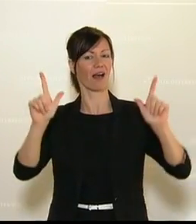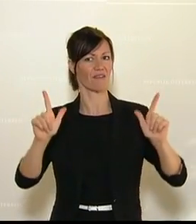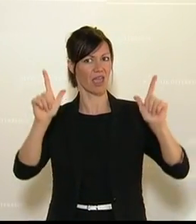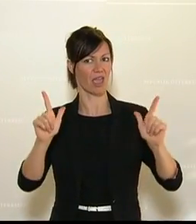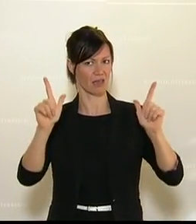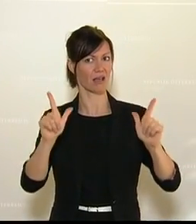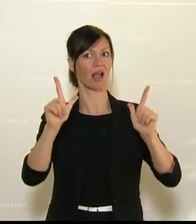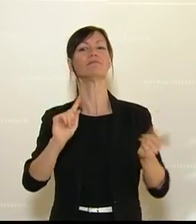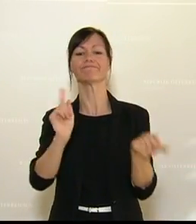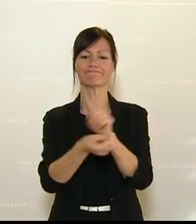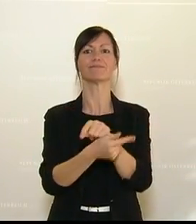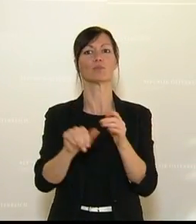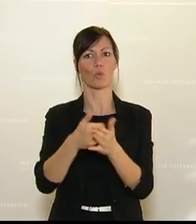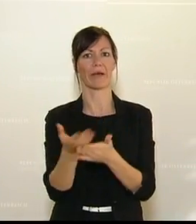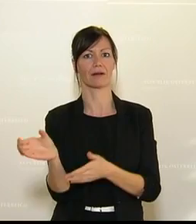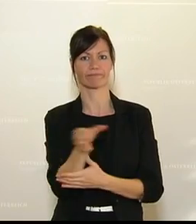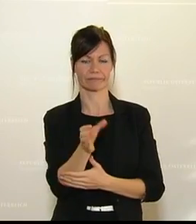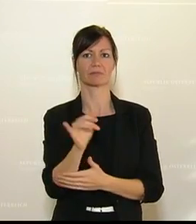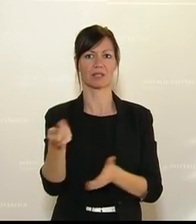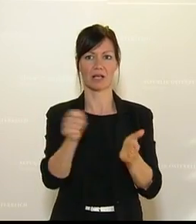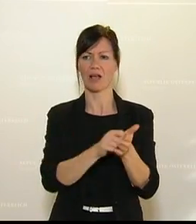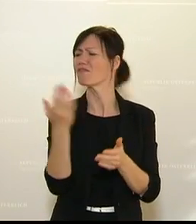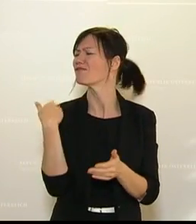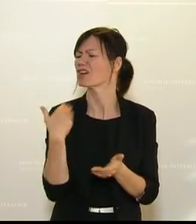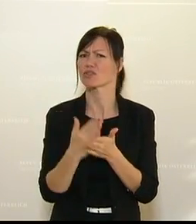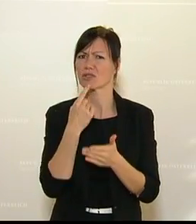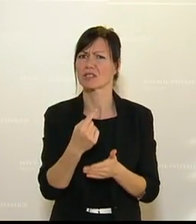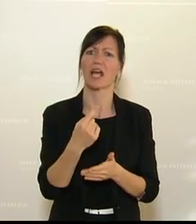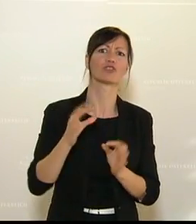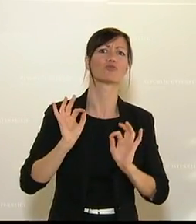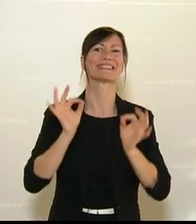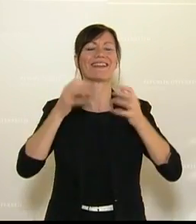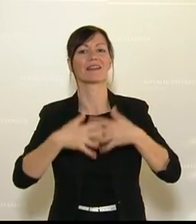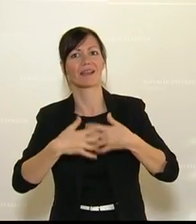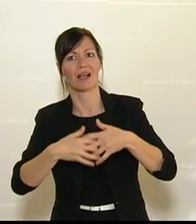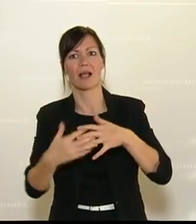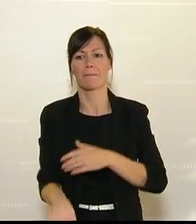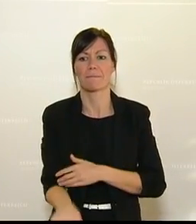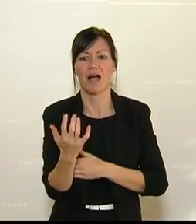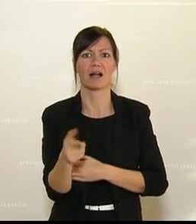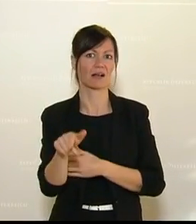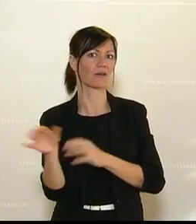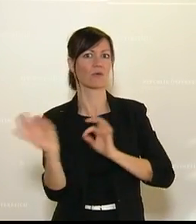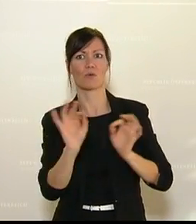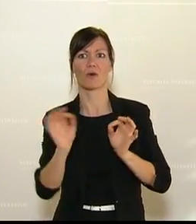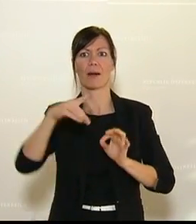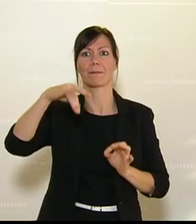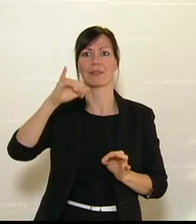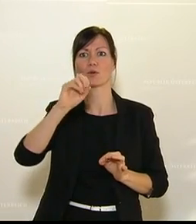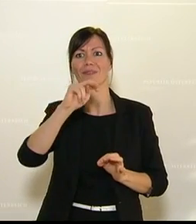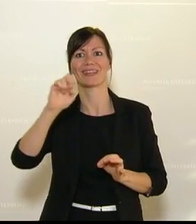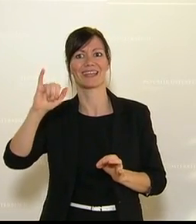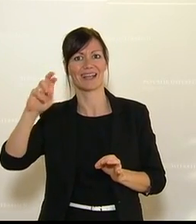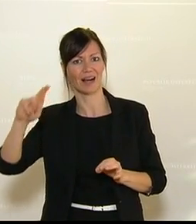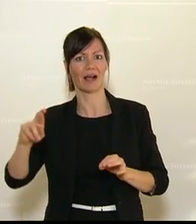Nicht nur das, das wurde auch schon angesprochen, die Beschaffung von Spezialmaschinengeräten wie diverse Bagger-Pionier-Maschinen und